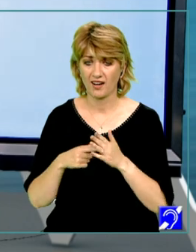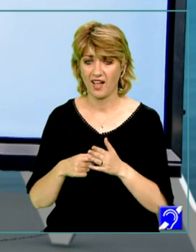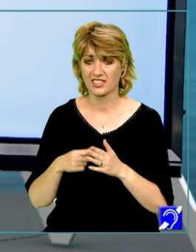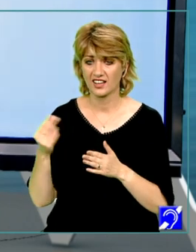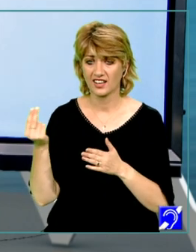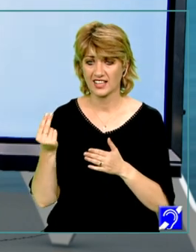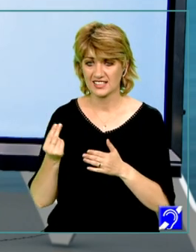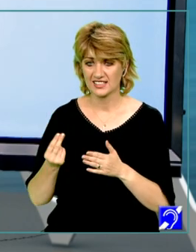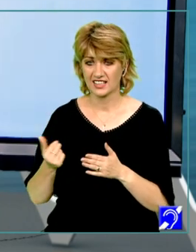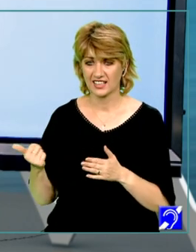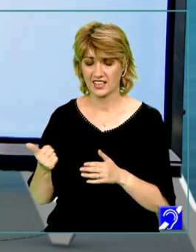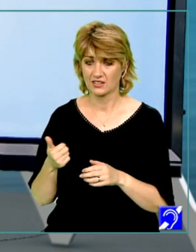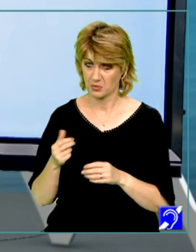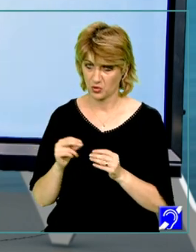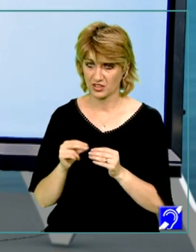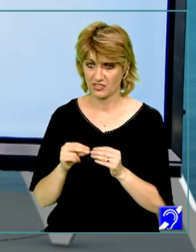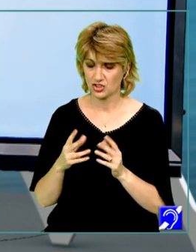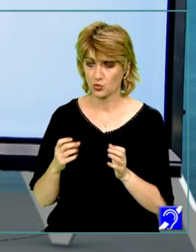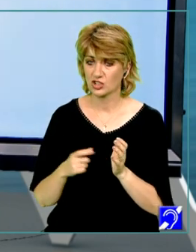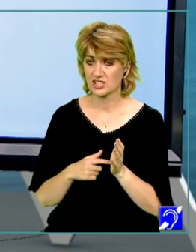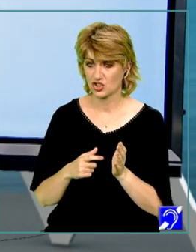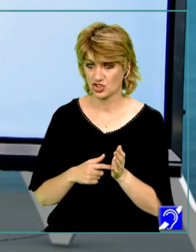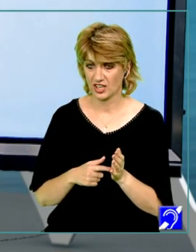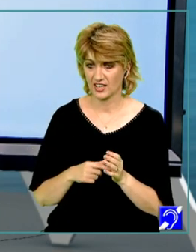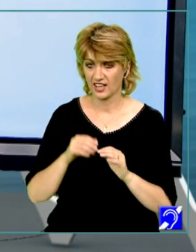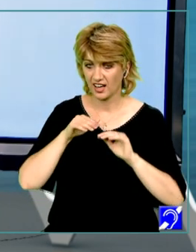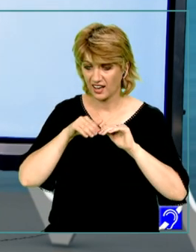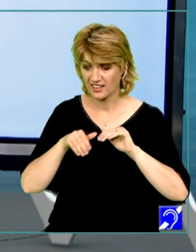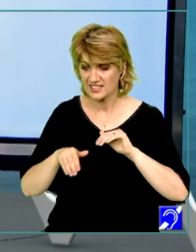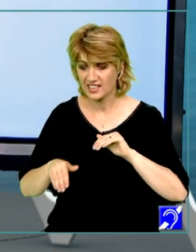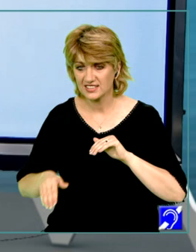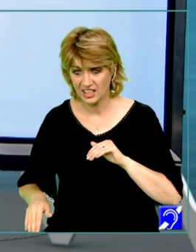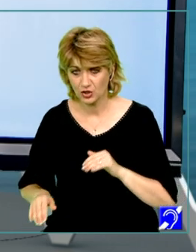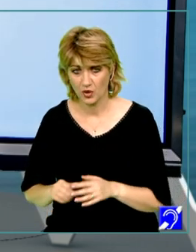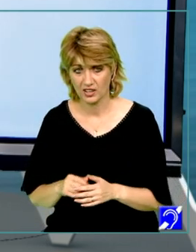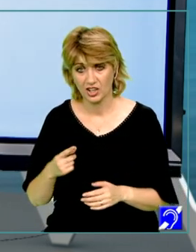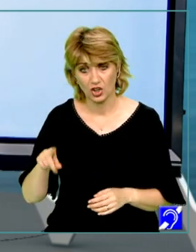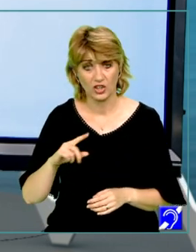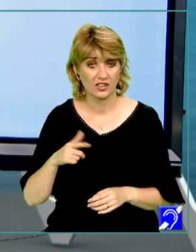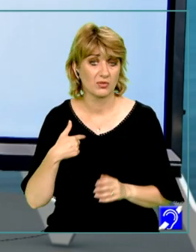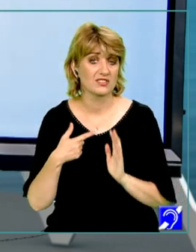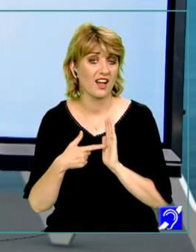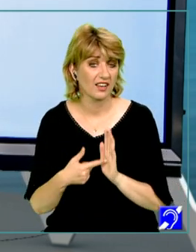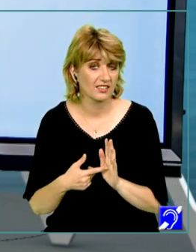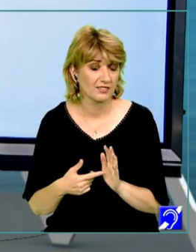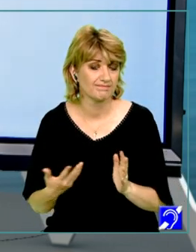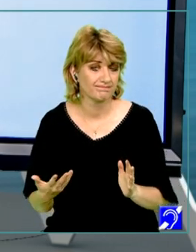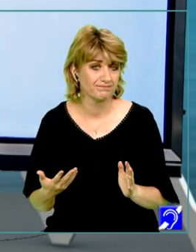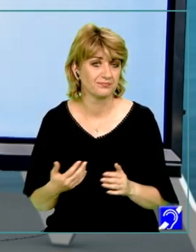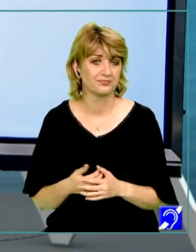este în concordanță cu ceea ce se cere, este descrescătoare. Dar noi trebuie să demonstrăm. Azi, pentru